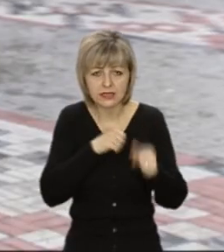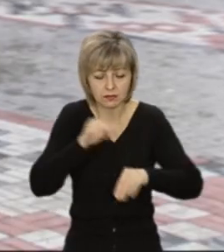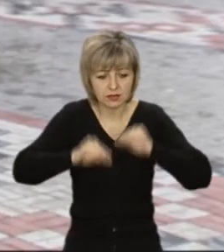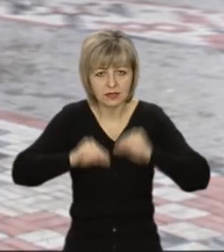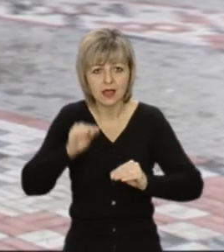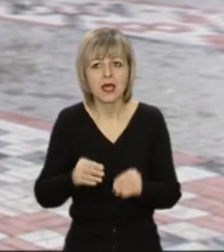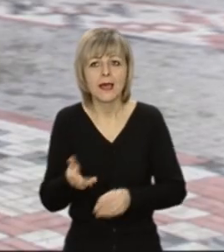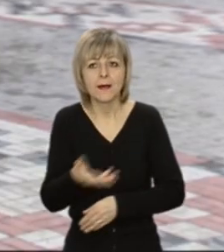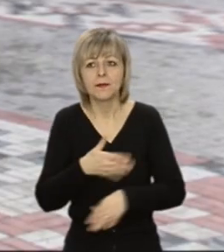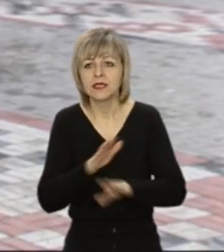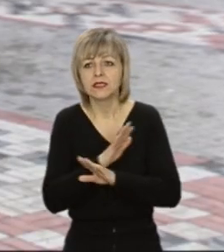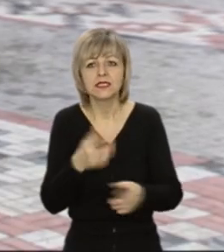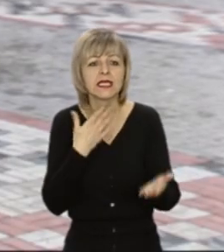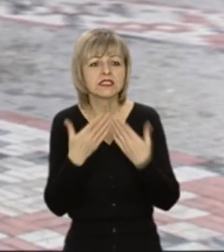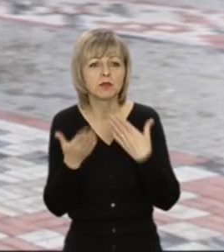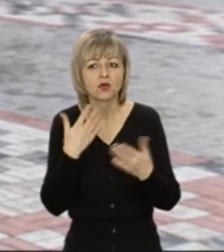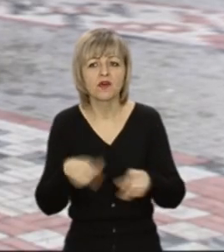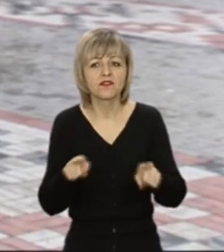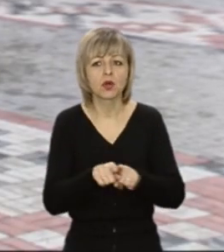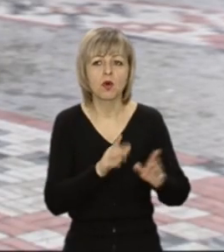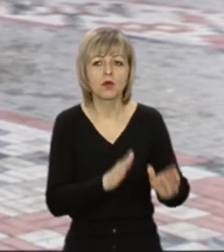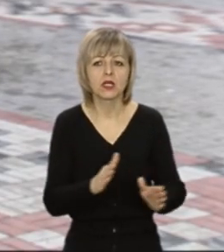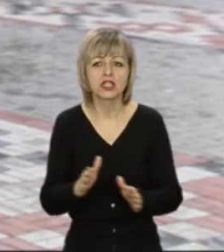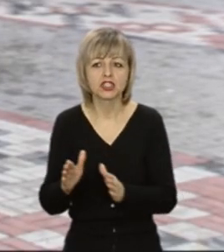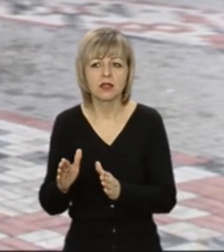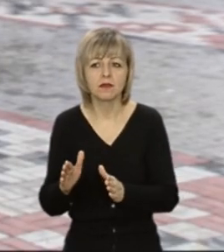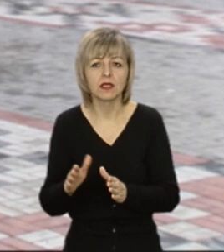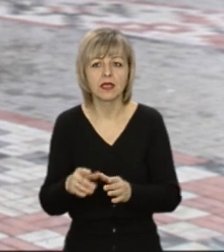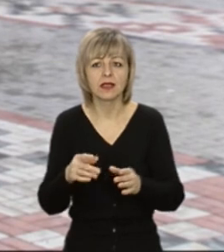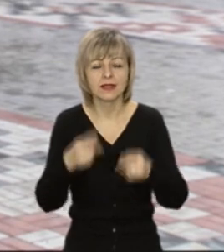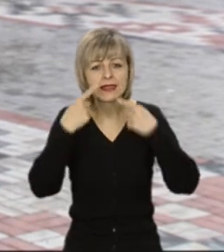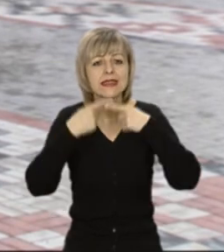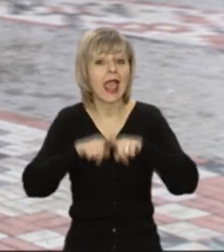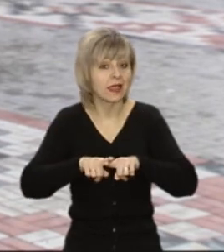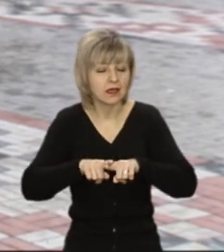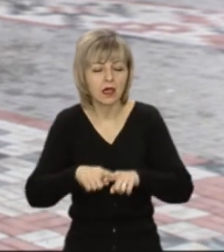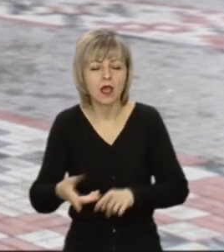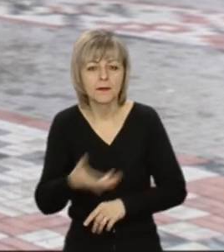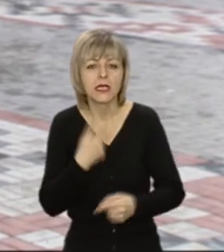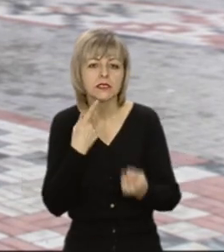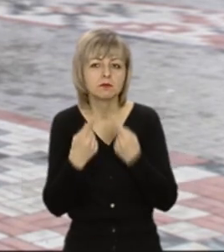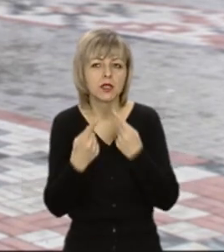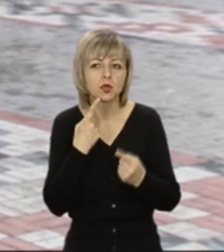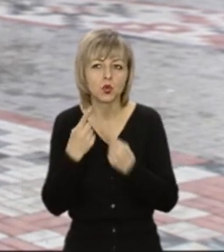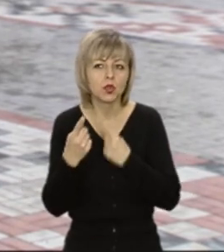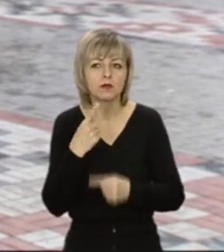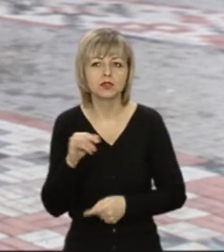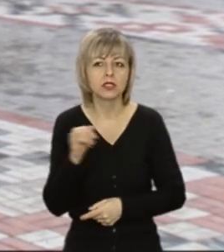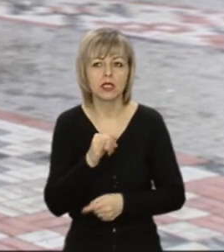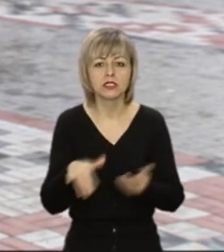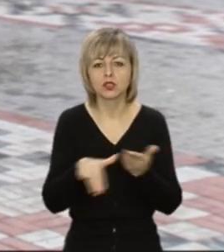Ми не тільки спілкувалися в такому режимі техніка, ми спілкуємося і